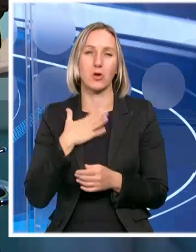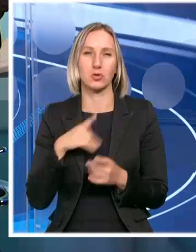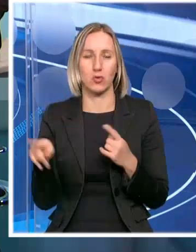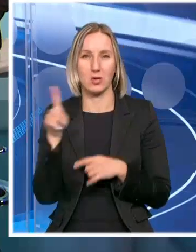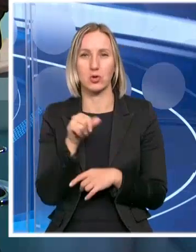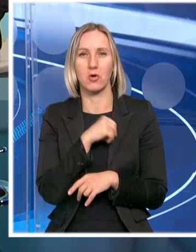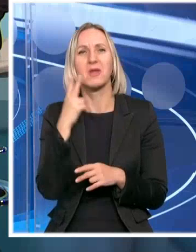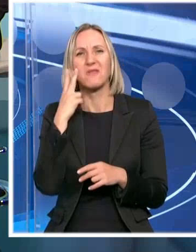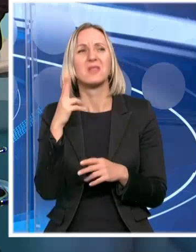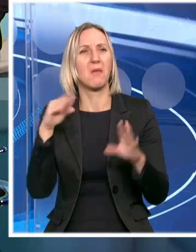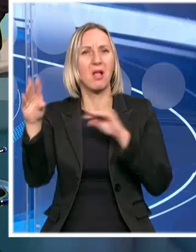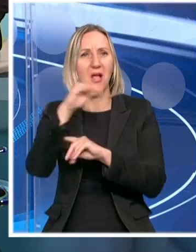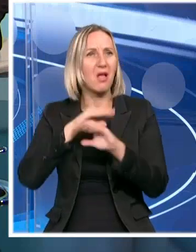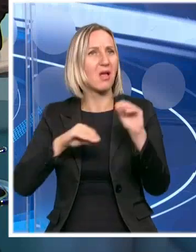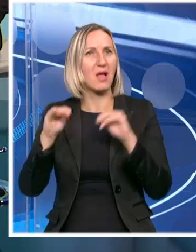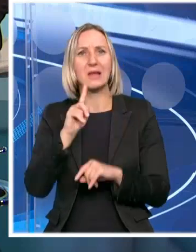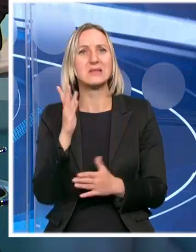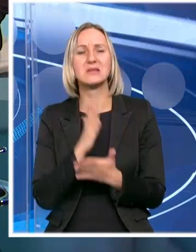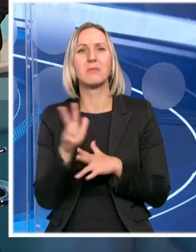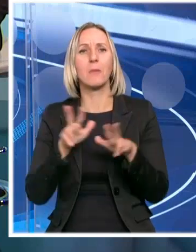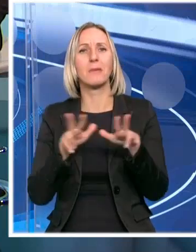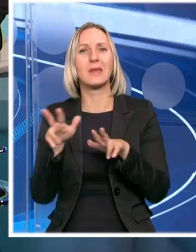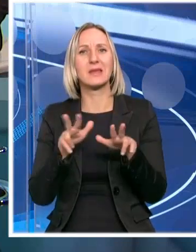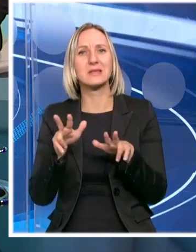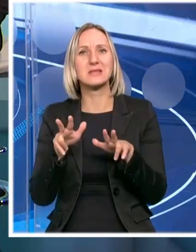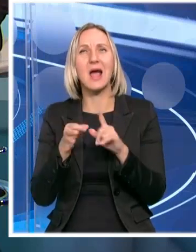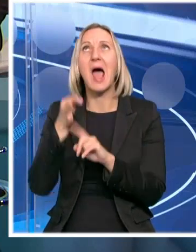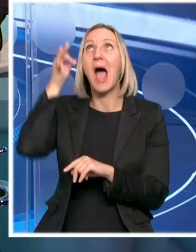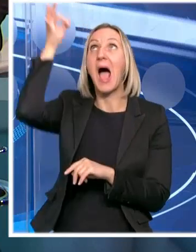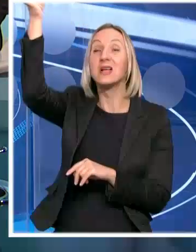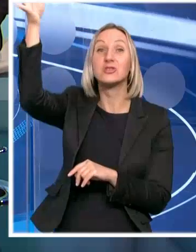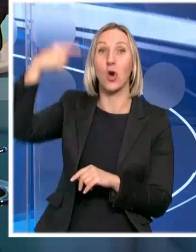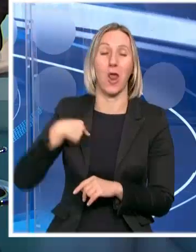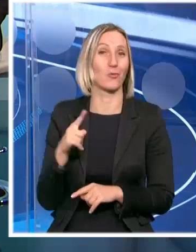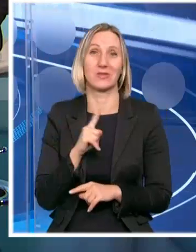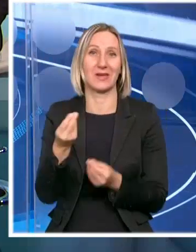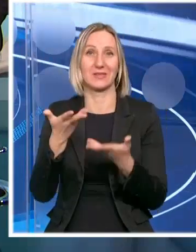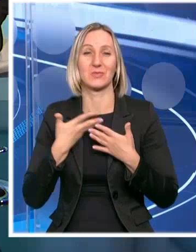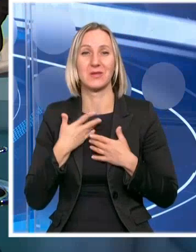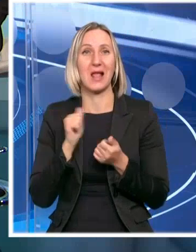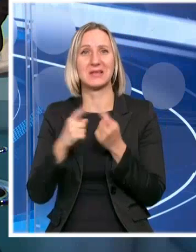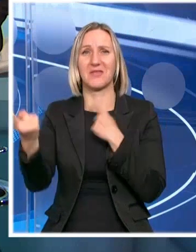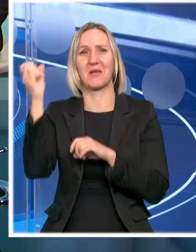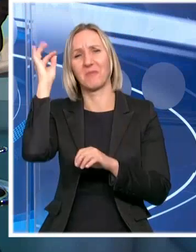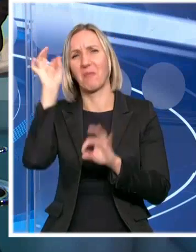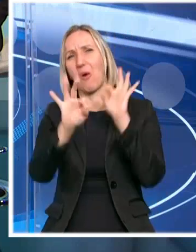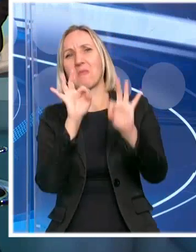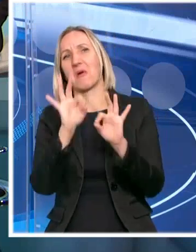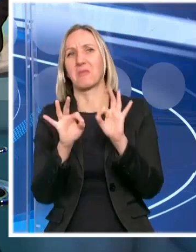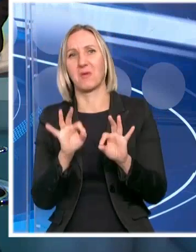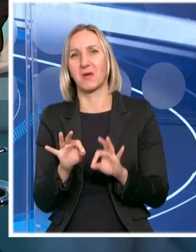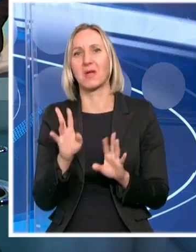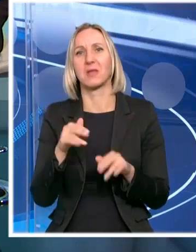A vidim da sam ovih dana svašta bio. Još samo nisam bio ministar astro-nautike. Svega ostalo jesam bio. Ima ko određuje toj, ko vodi račun o tome.